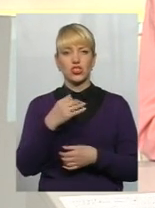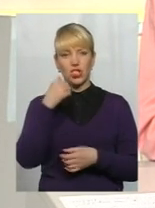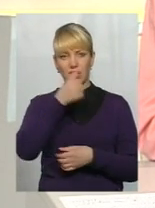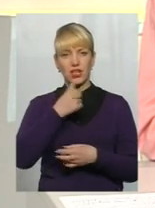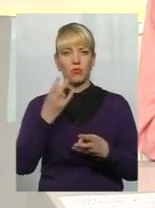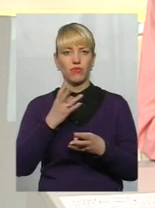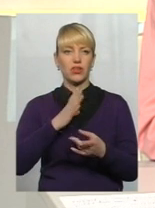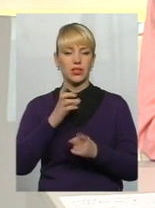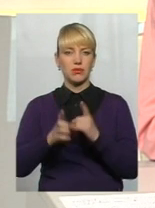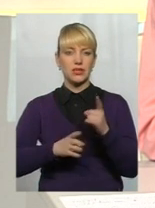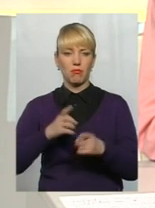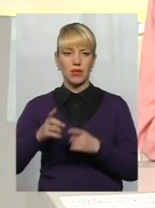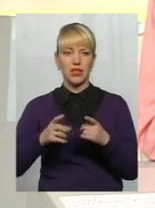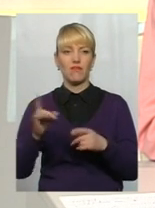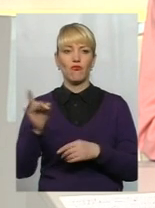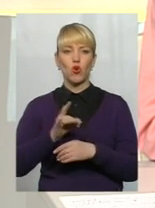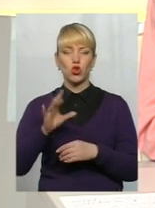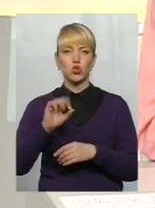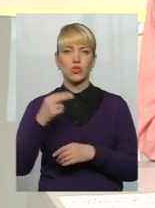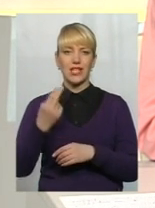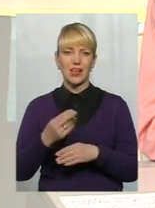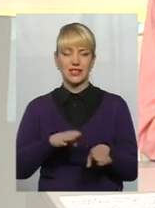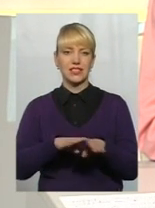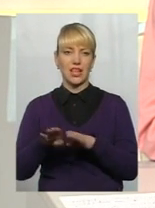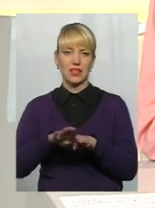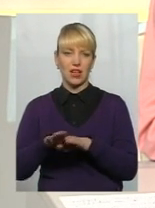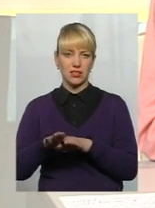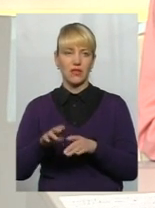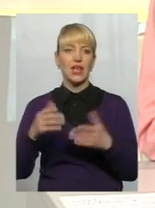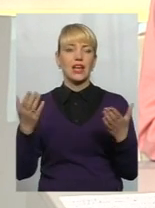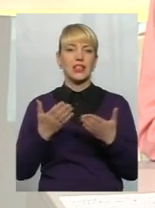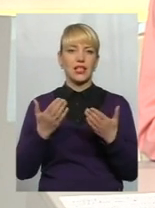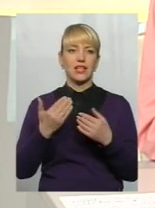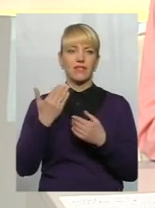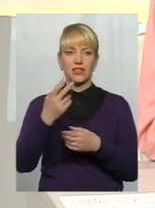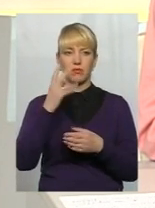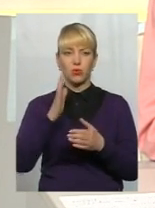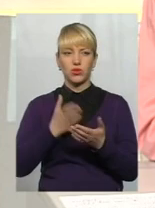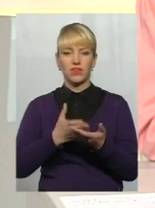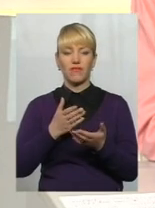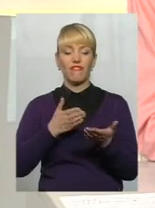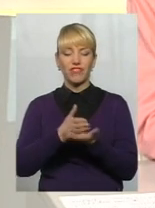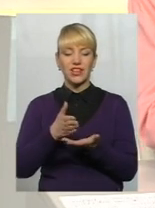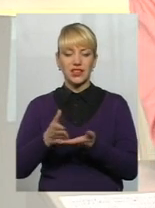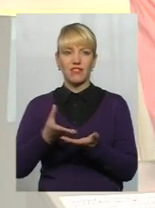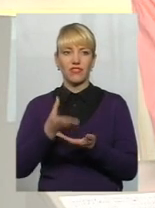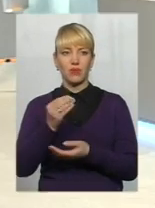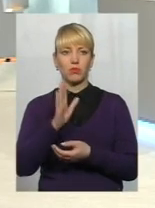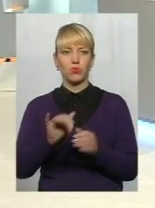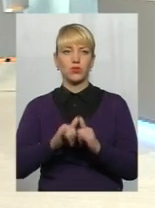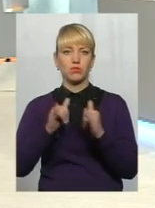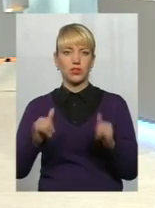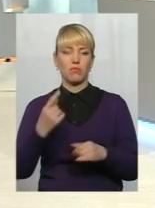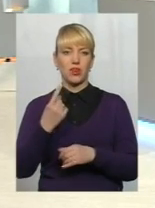мають відбутися зміни розмірів соціальних стандартів. Які види виплат будуть збільшені з 1